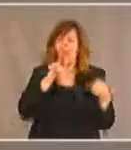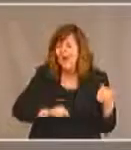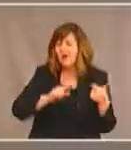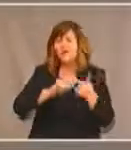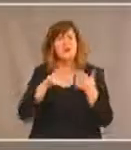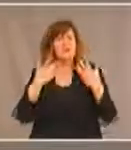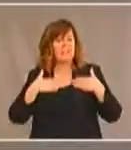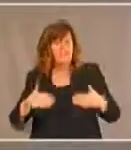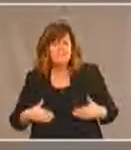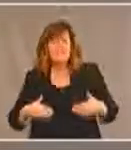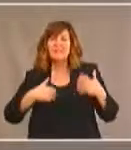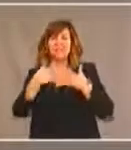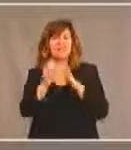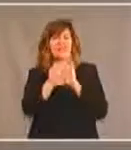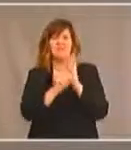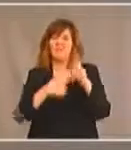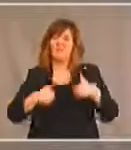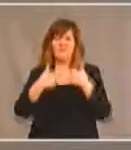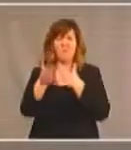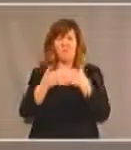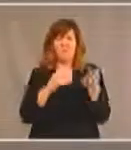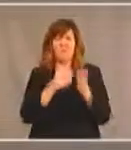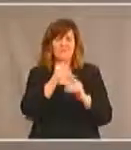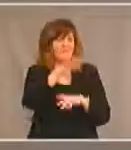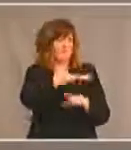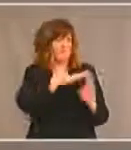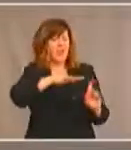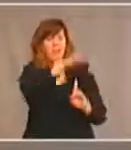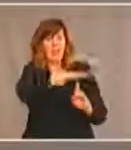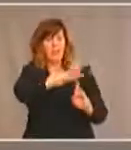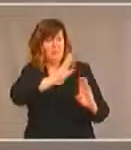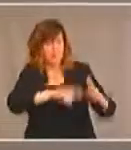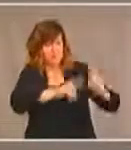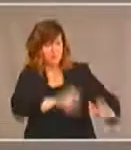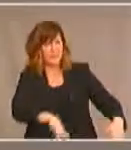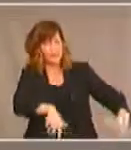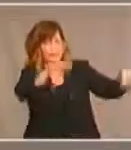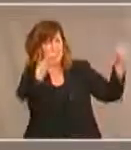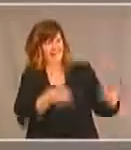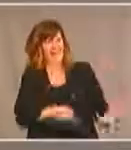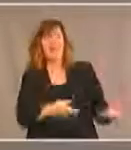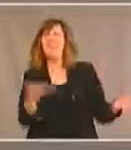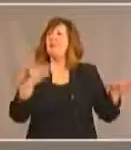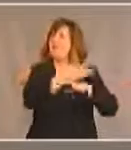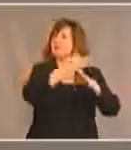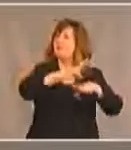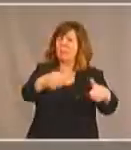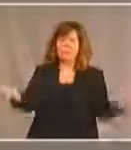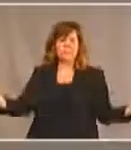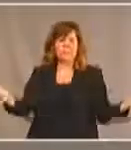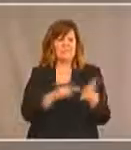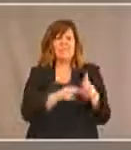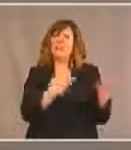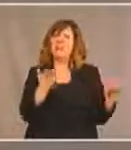statut dans la vie. En d'autres mots, si l'on a un environnement qui dès le départ fonctionne bien pour tout le monde, il n'y aura pas de